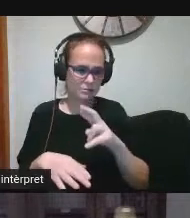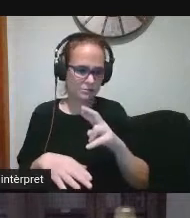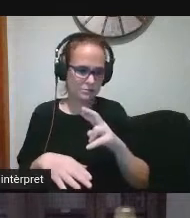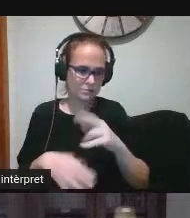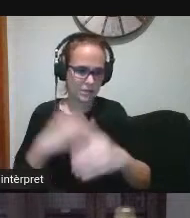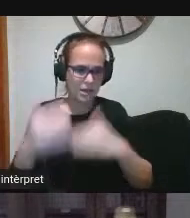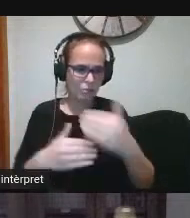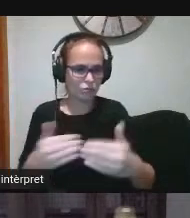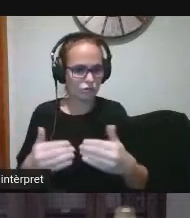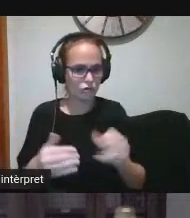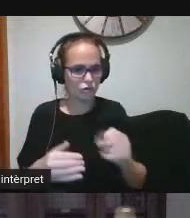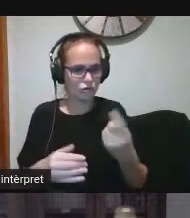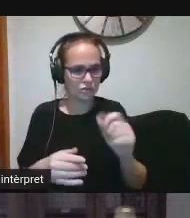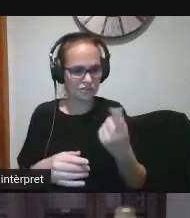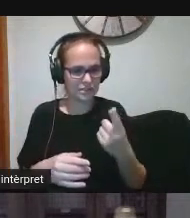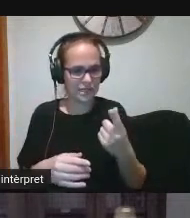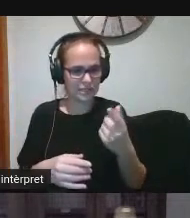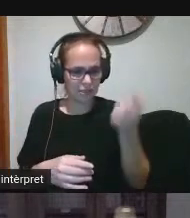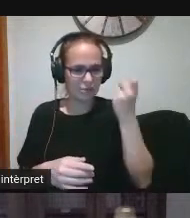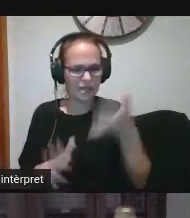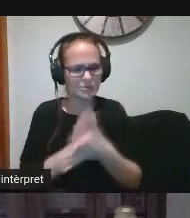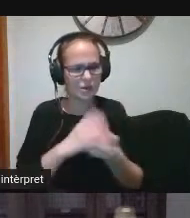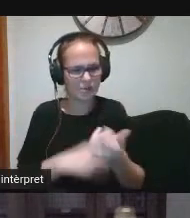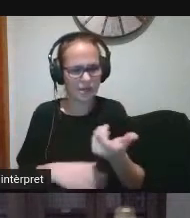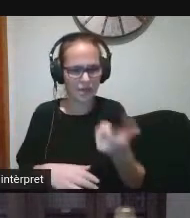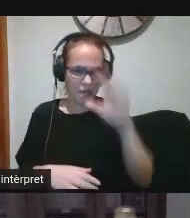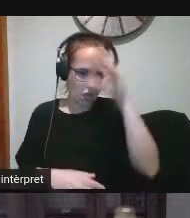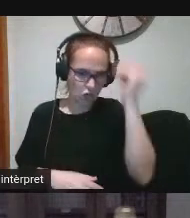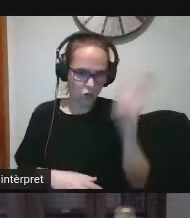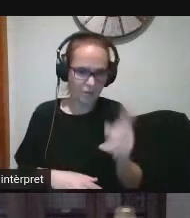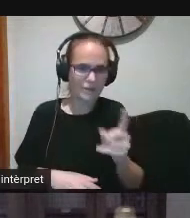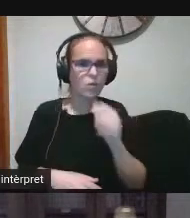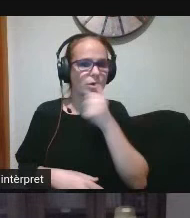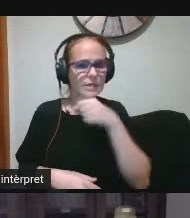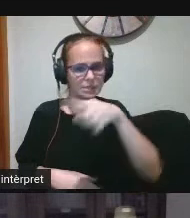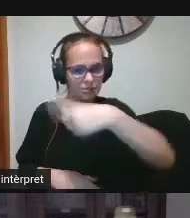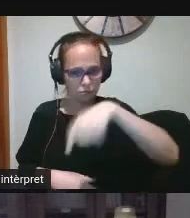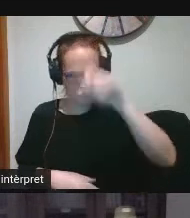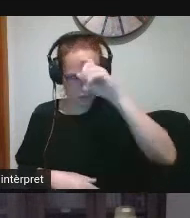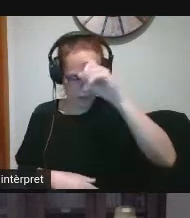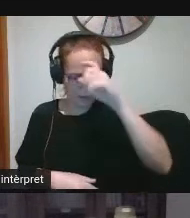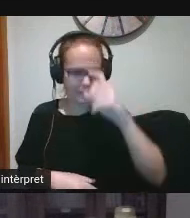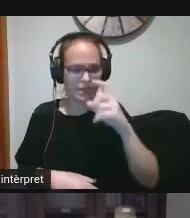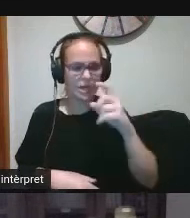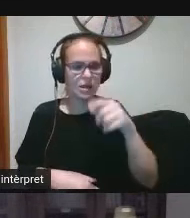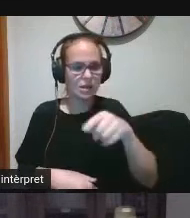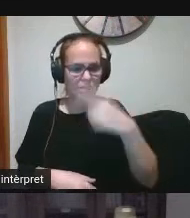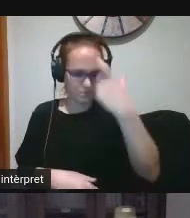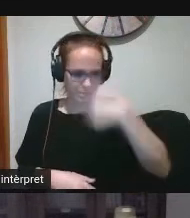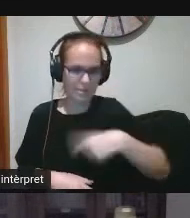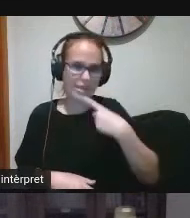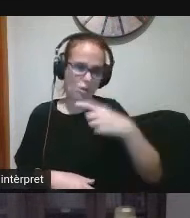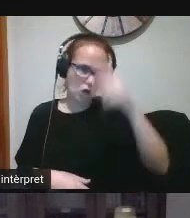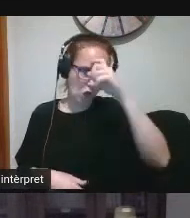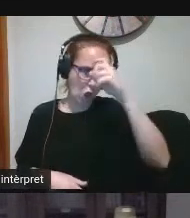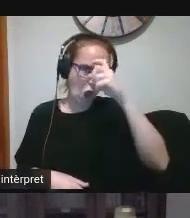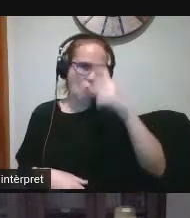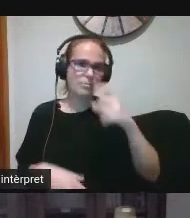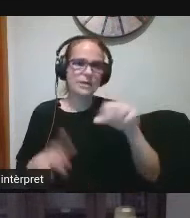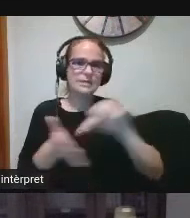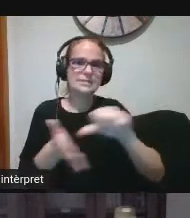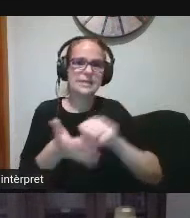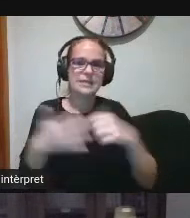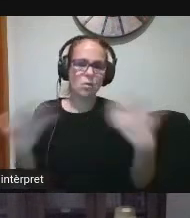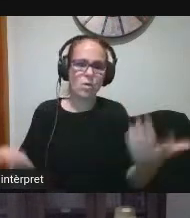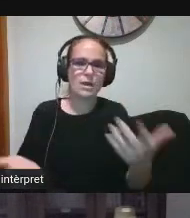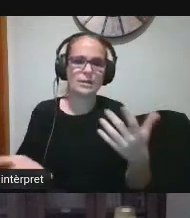explica una mica això evidentment tal com diu aquí no oblideu de dir qui sou vosaltres el vostre nom de quin centre sou i l'enllaço com ho ha fet